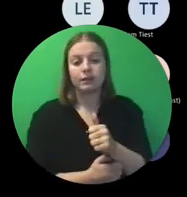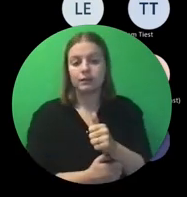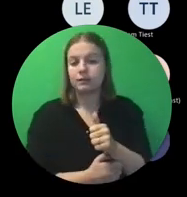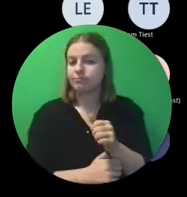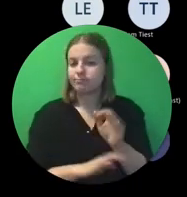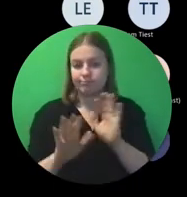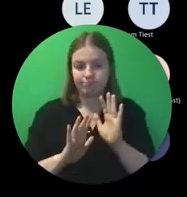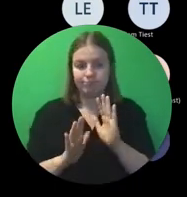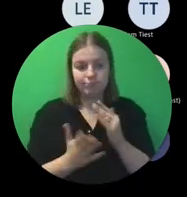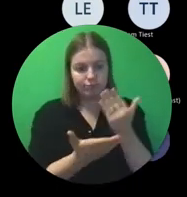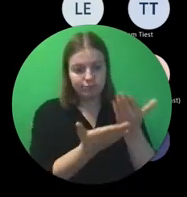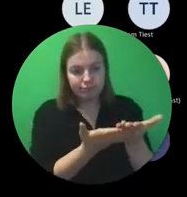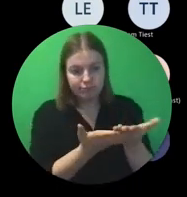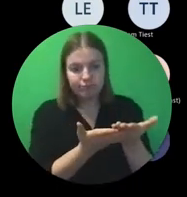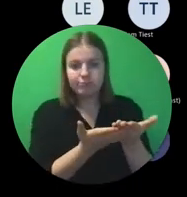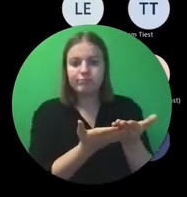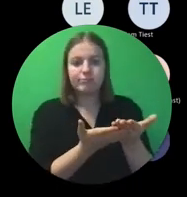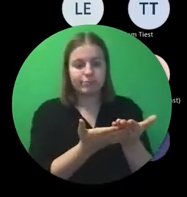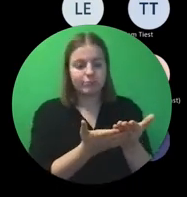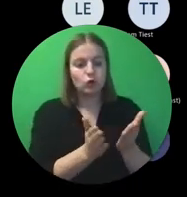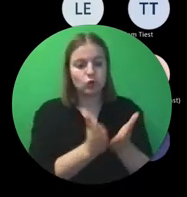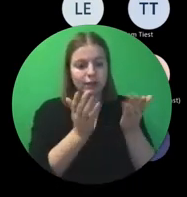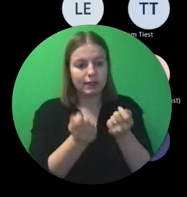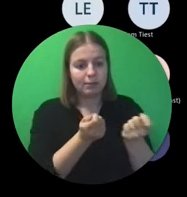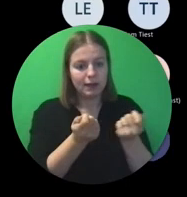Je legt dat aan uw dossierbeheerder voor,